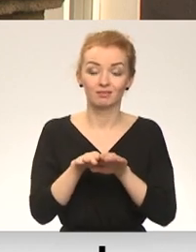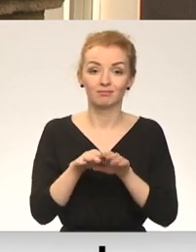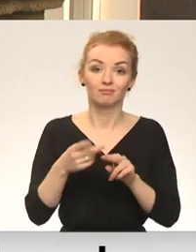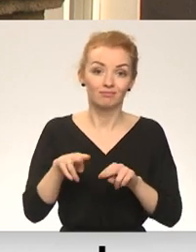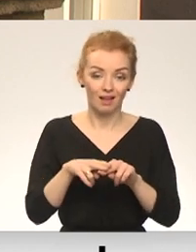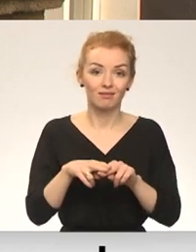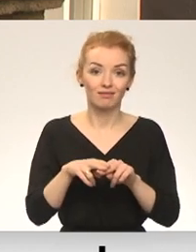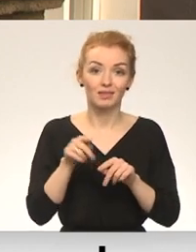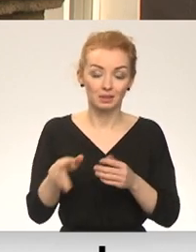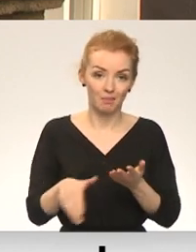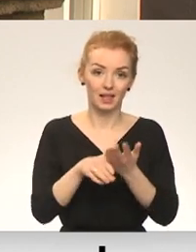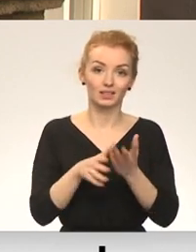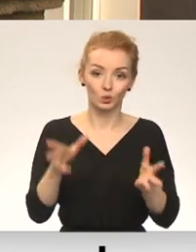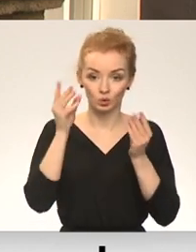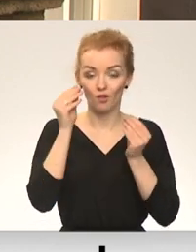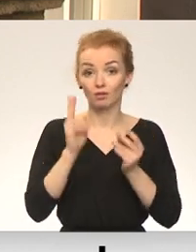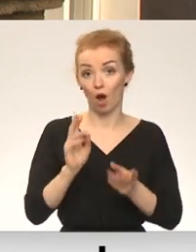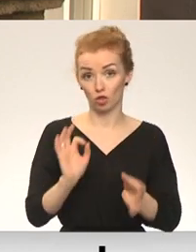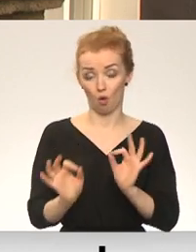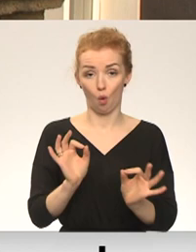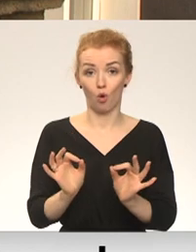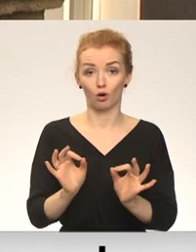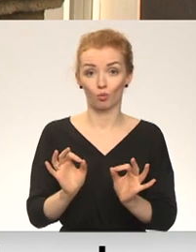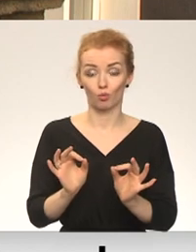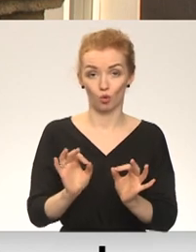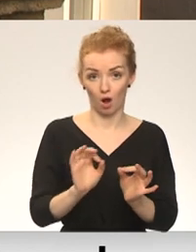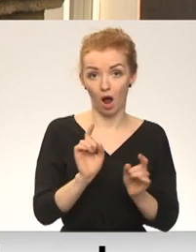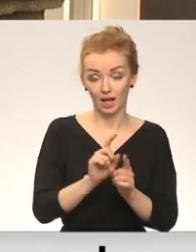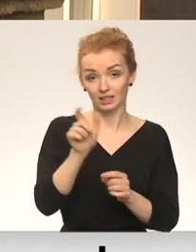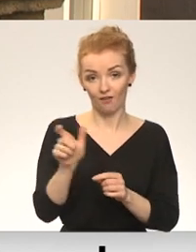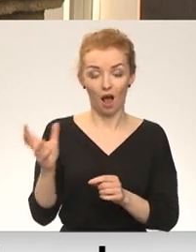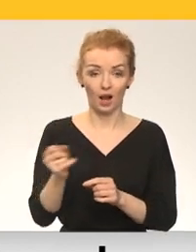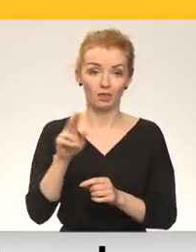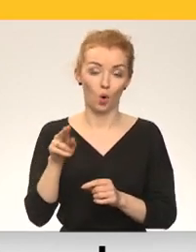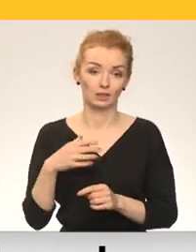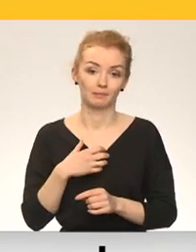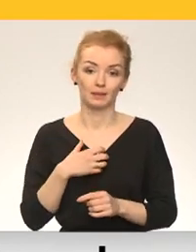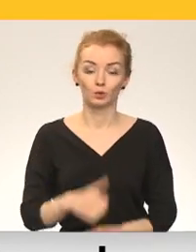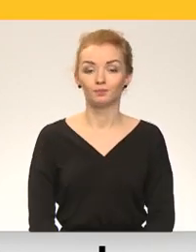viņiem tas palīdzēs uztvertu kā normu dažādus cilvēks, arī cilvēks ar daunas sindromu.